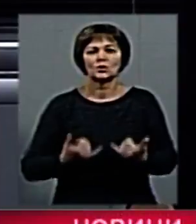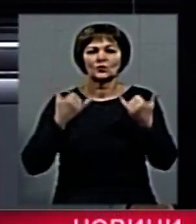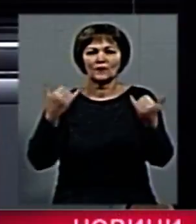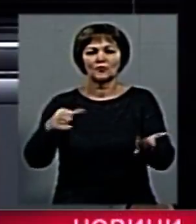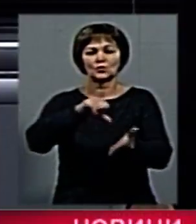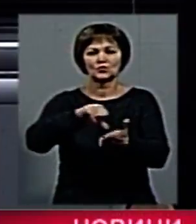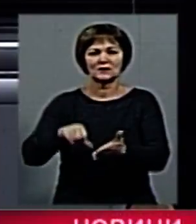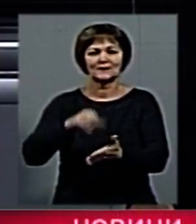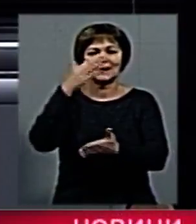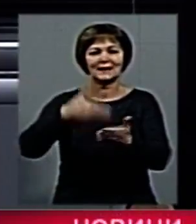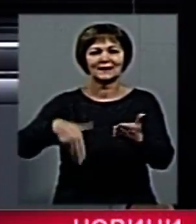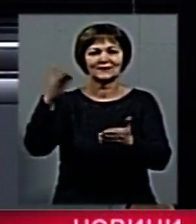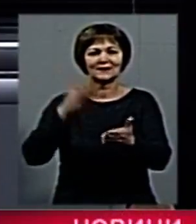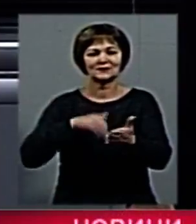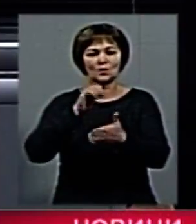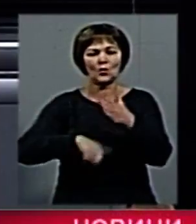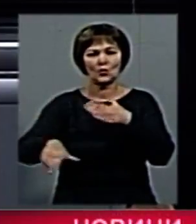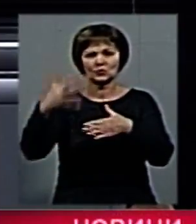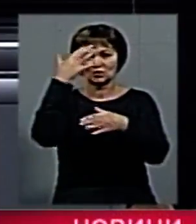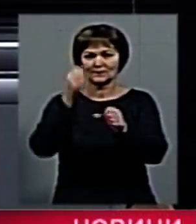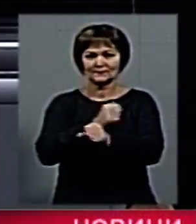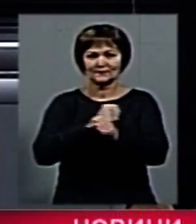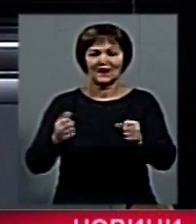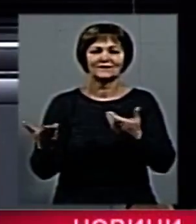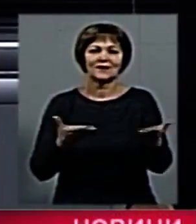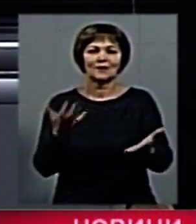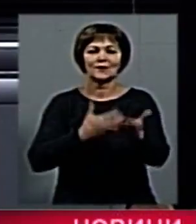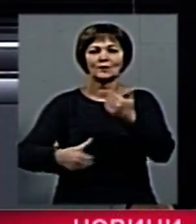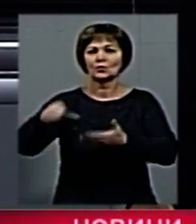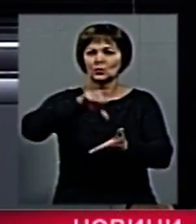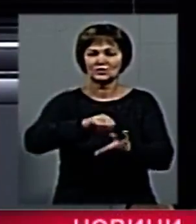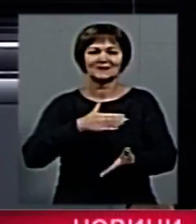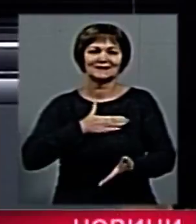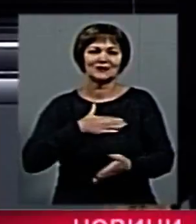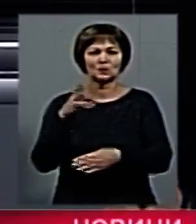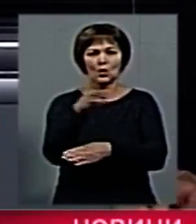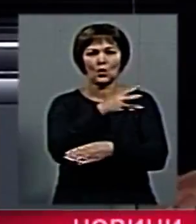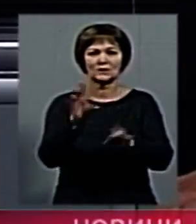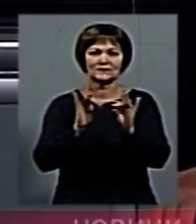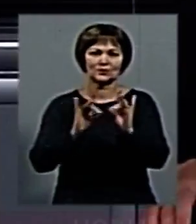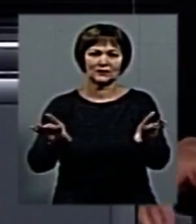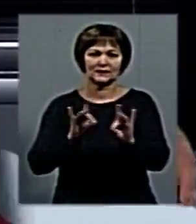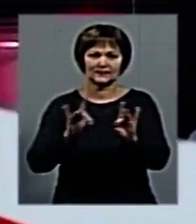учасників ліквідації наслідків аварії на ЧАЕС, в яких беруть участь і наші кореспонденти.